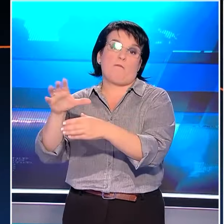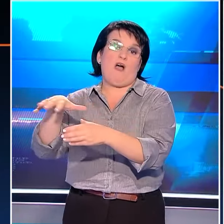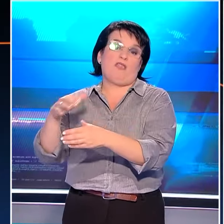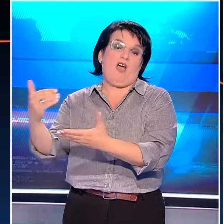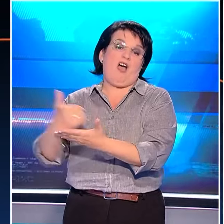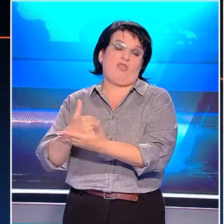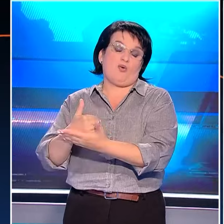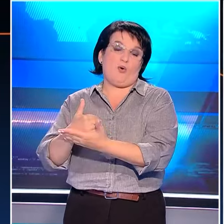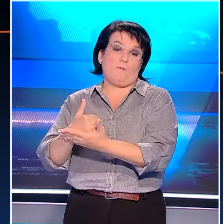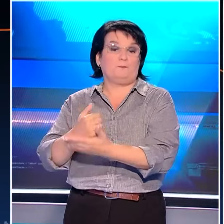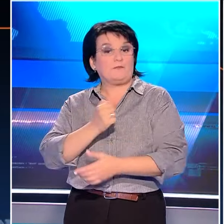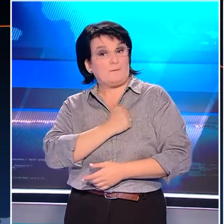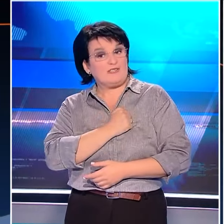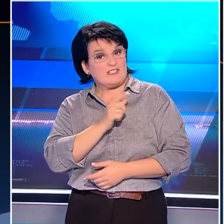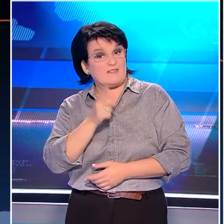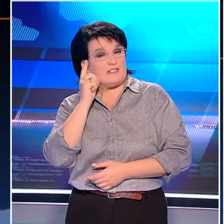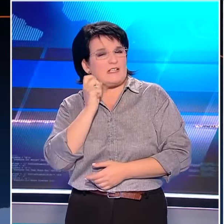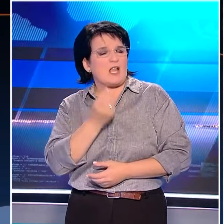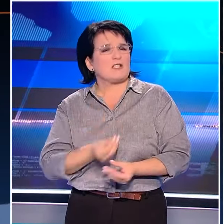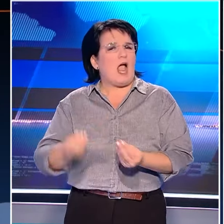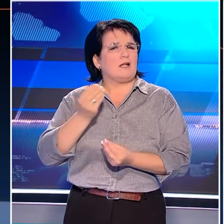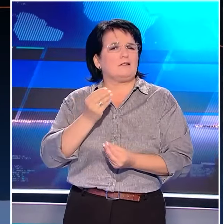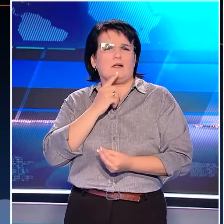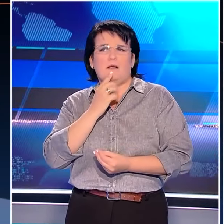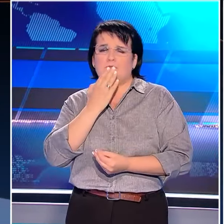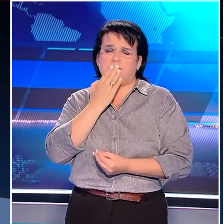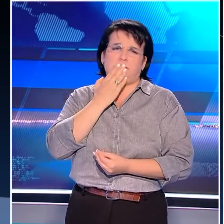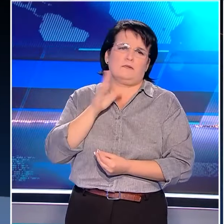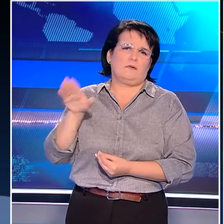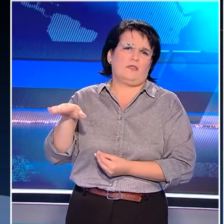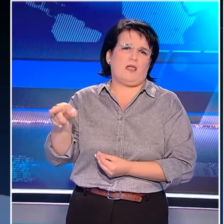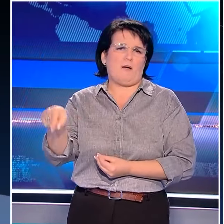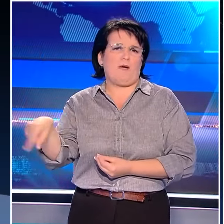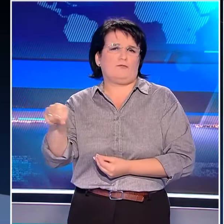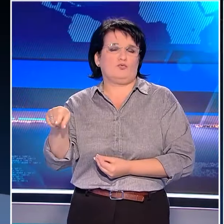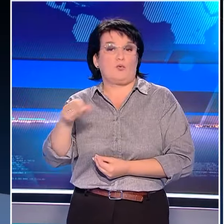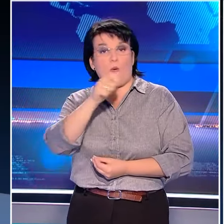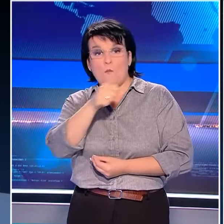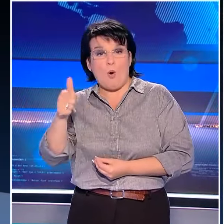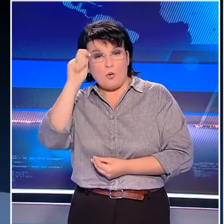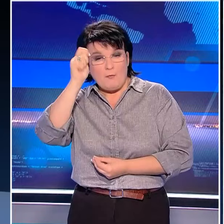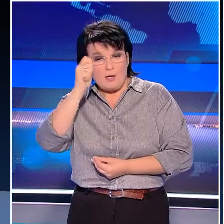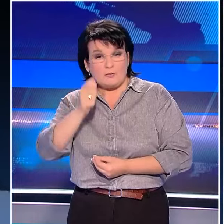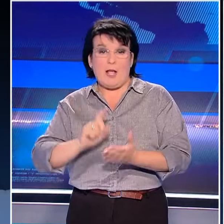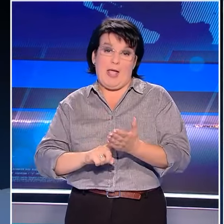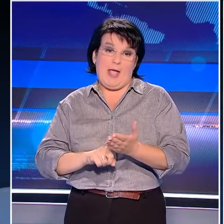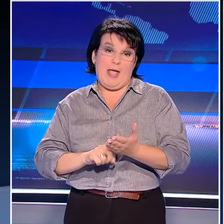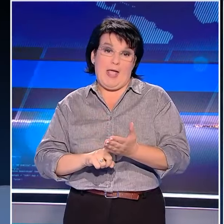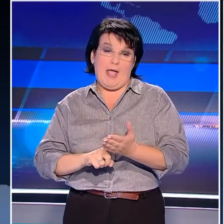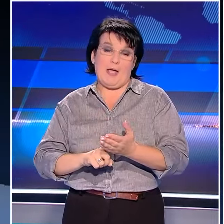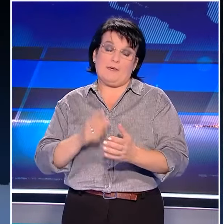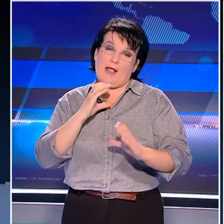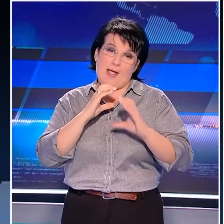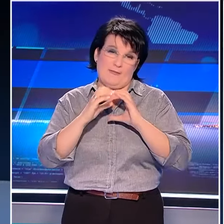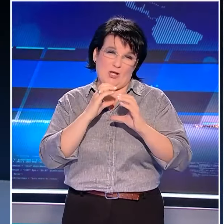αν πιστεύεις ότι ξέρεις πάντα καλύτερα από αυτούς και η μόνη παραδοχή που κάνεις είναι ότι θα έπρεπε να το